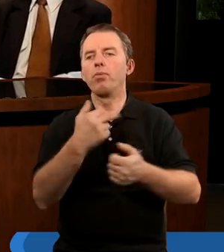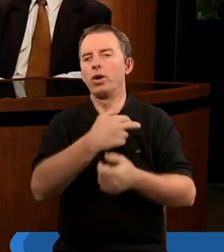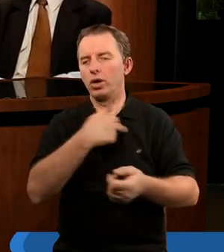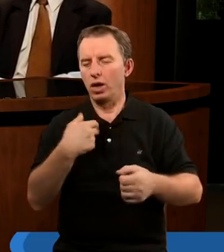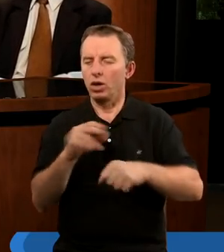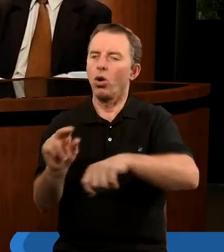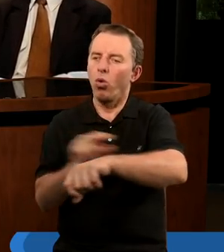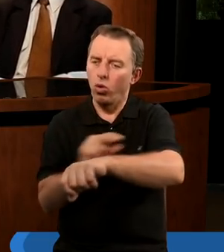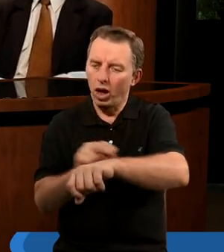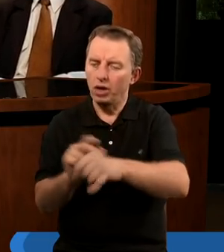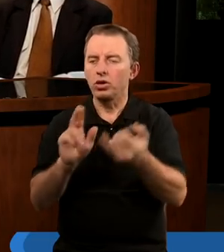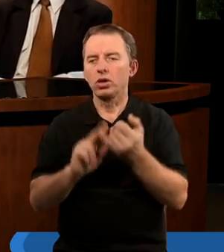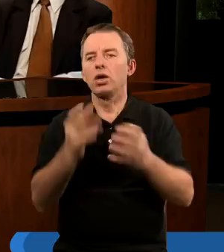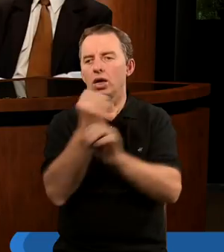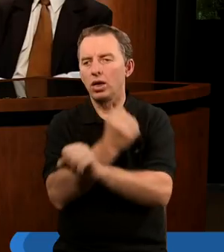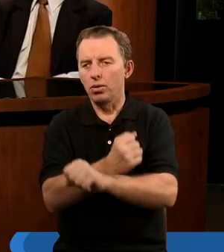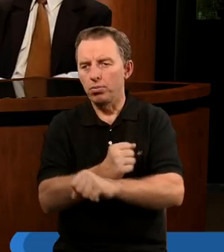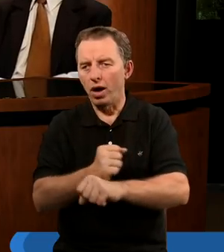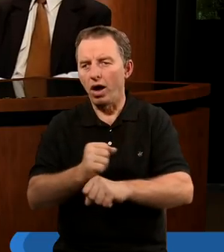uleczyć i zbawić.